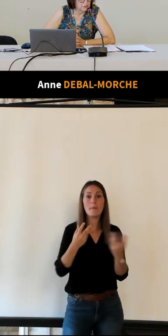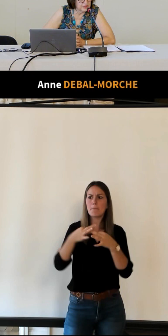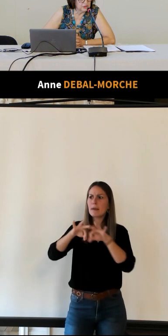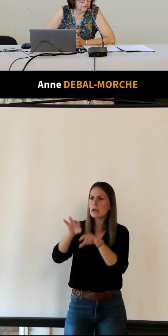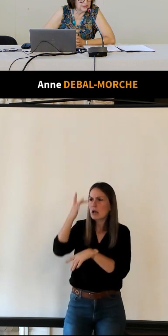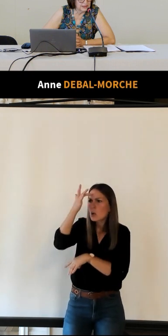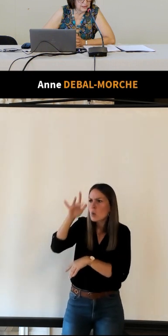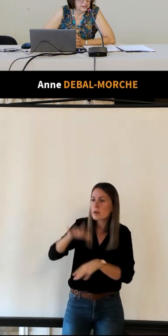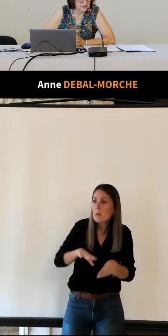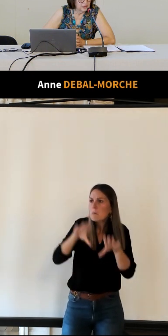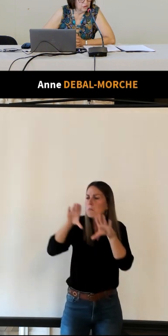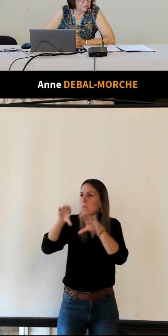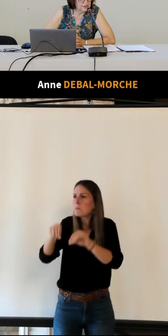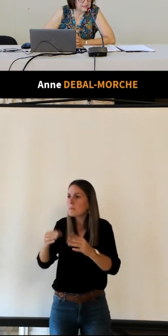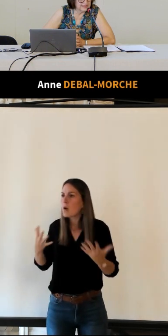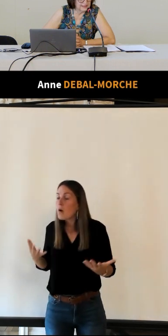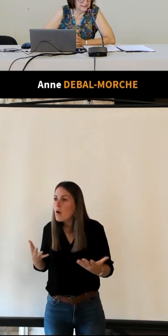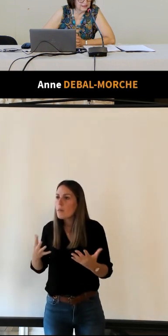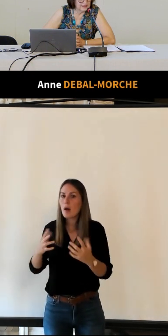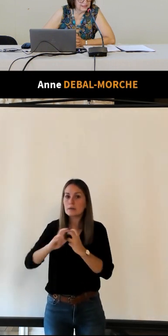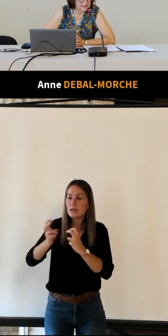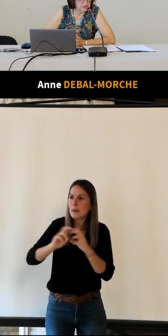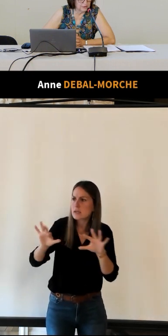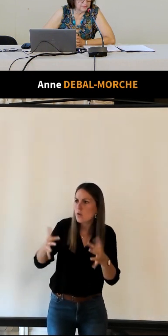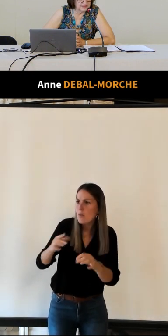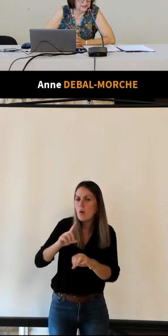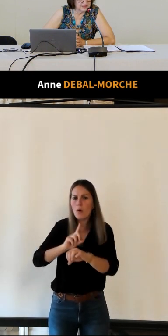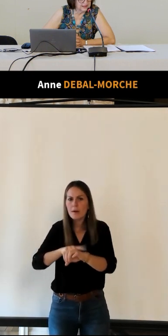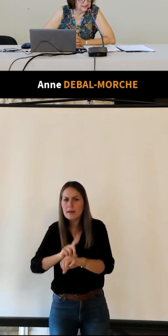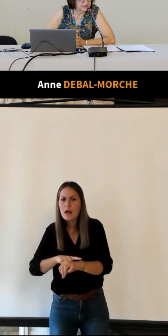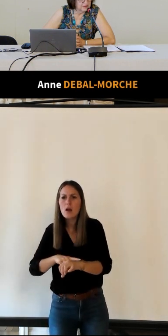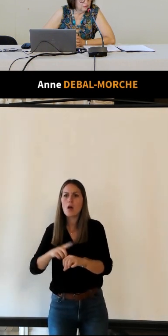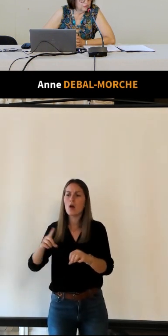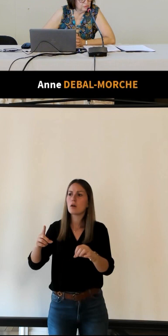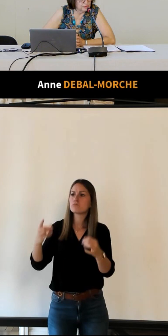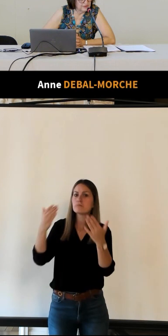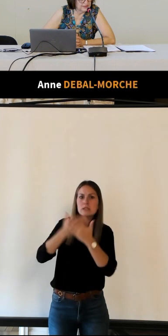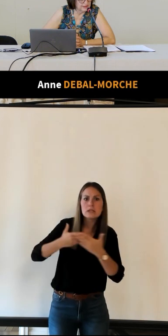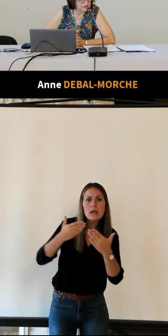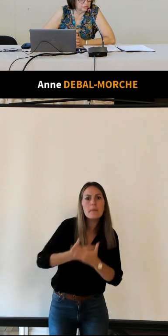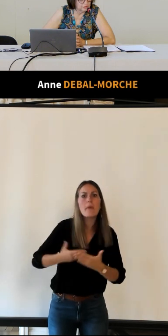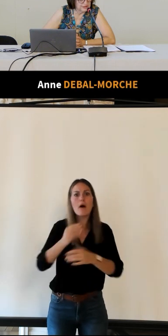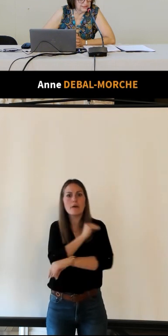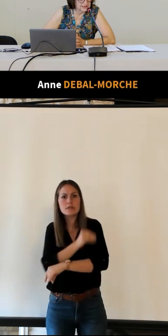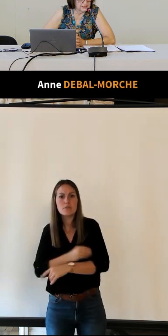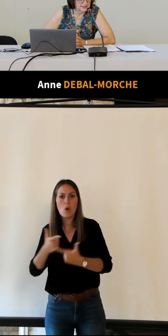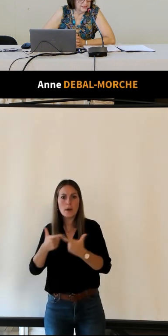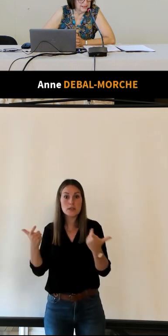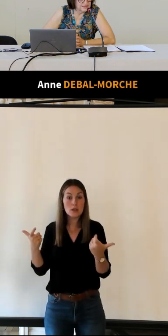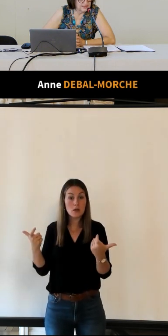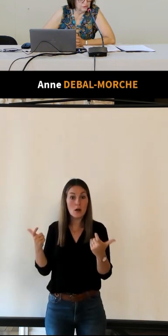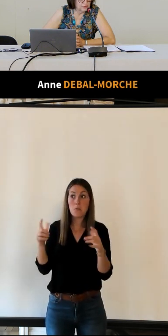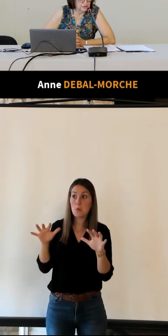où séjourner comment se distraire quels sports pratiquer où se trouvent les attractions touristiques